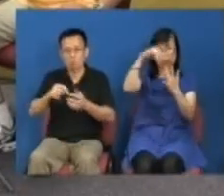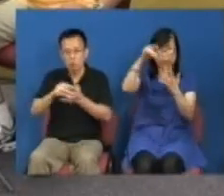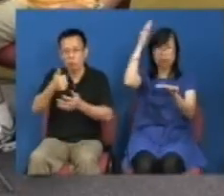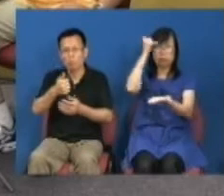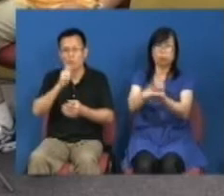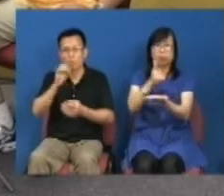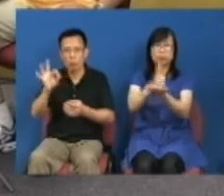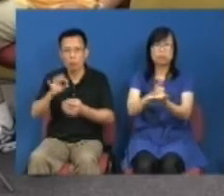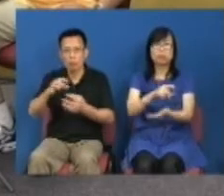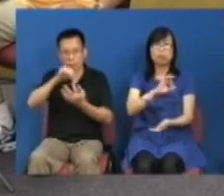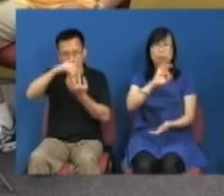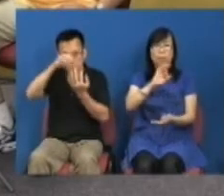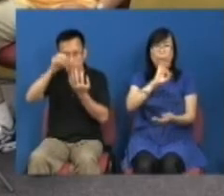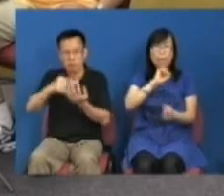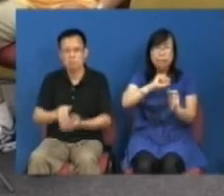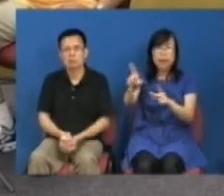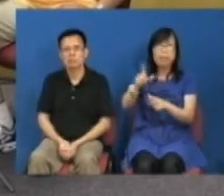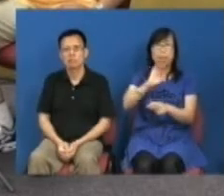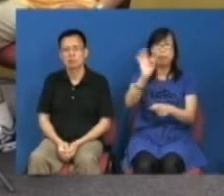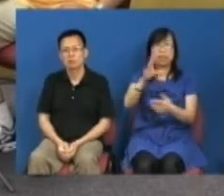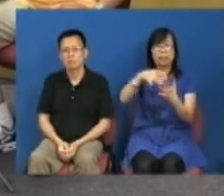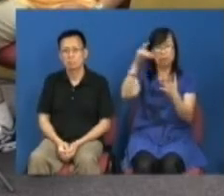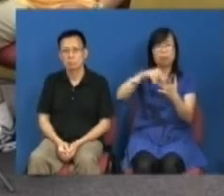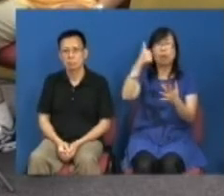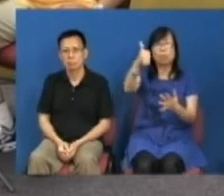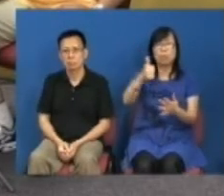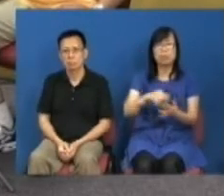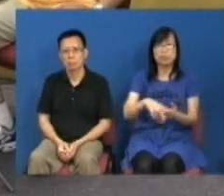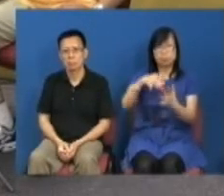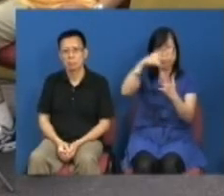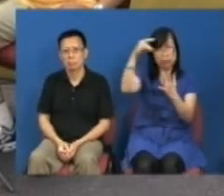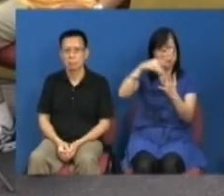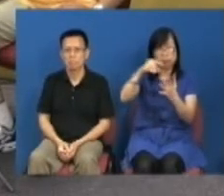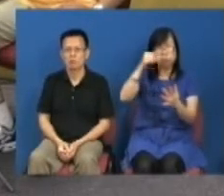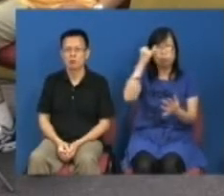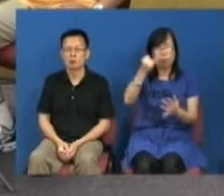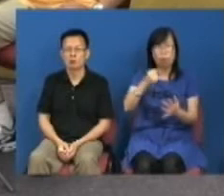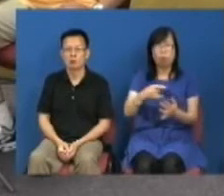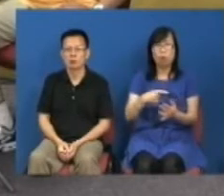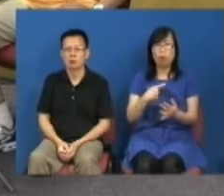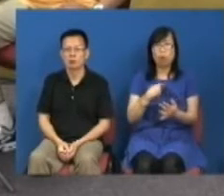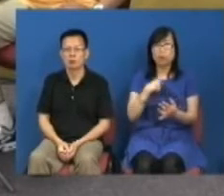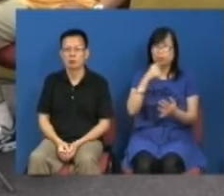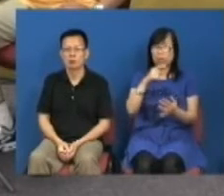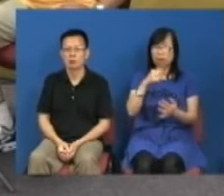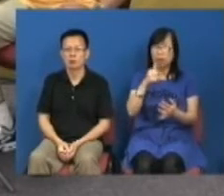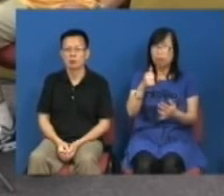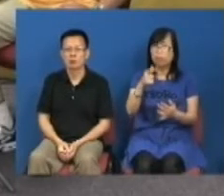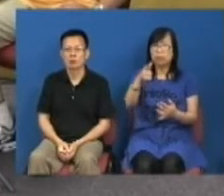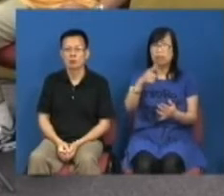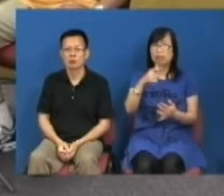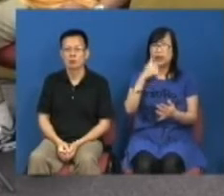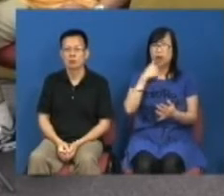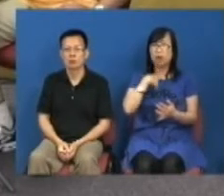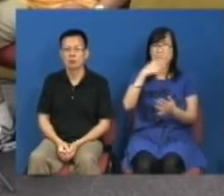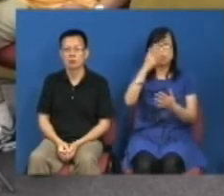这个比没有选择就算是选择民主制度的优胜之处或者是良好之处你是可以